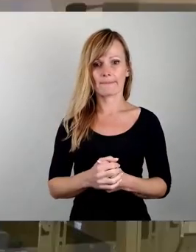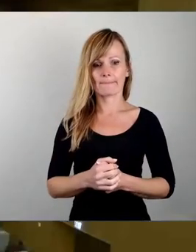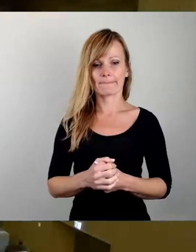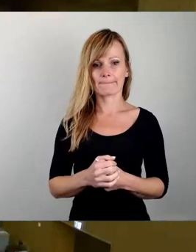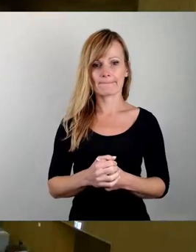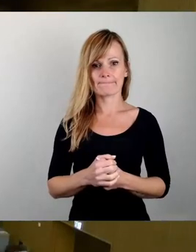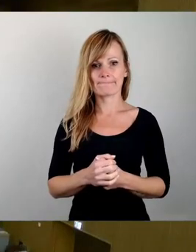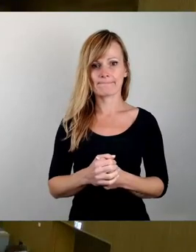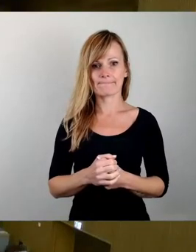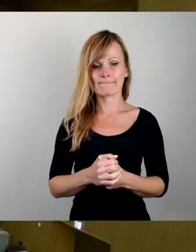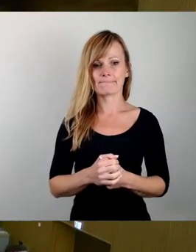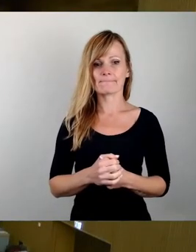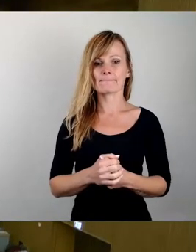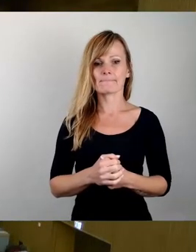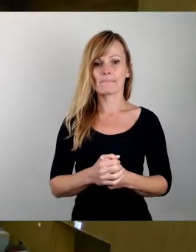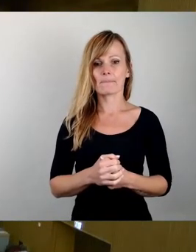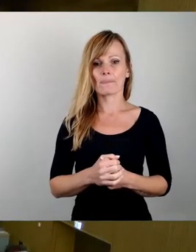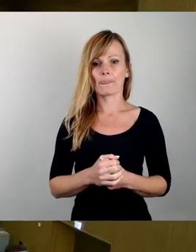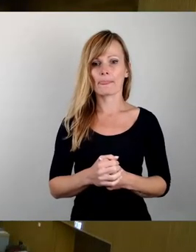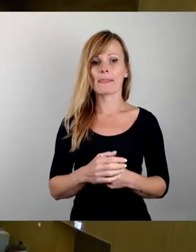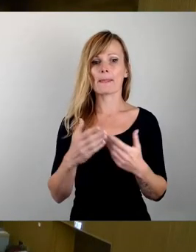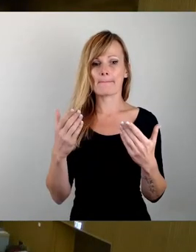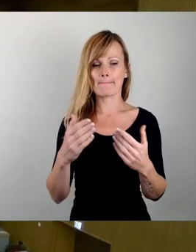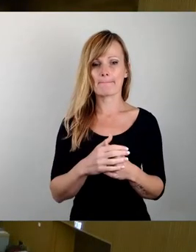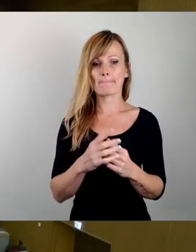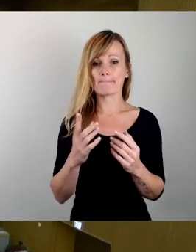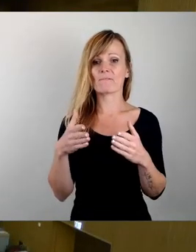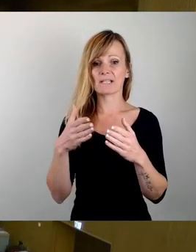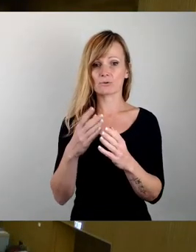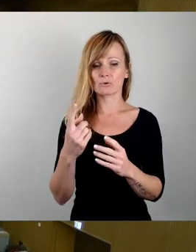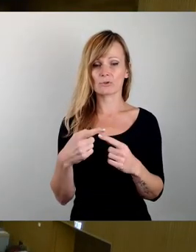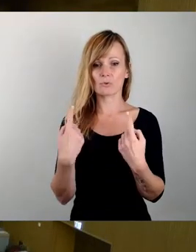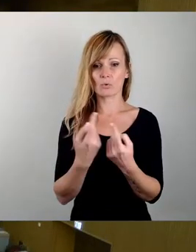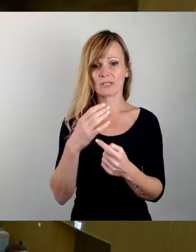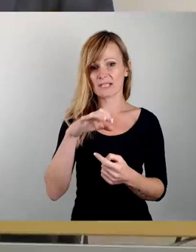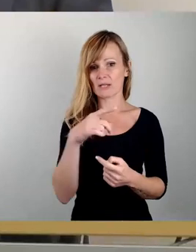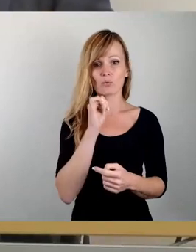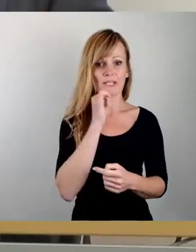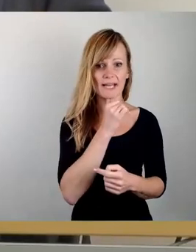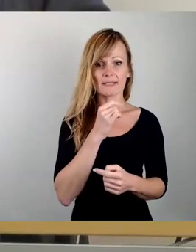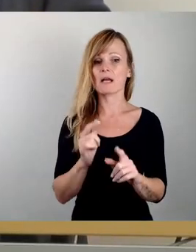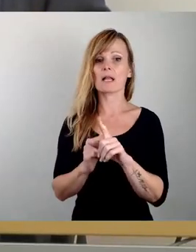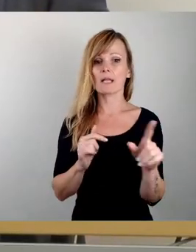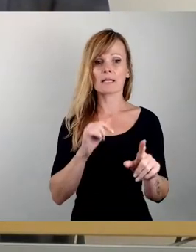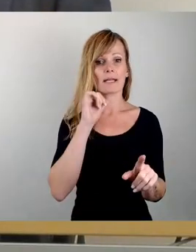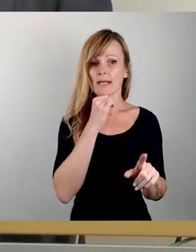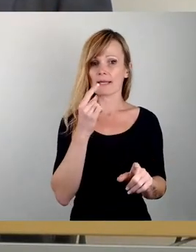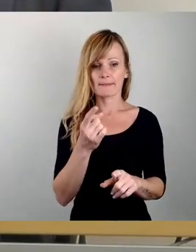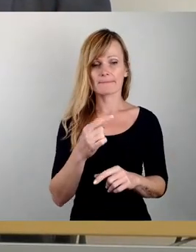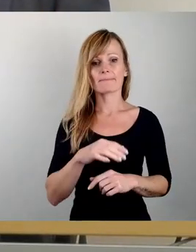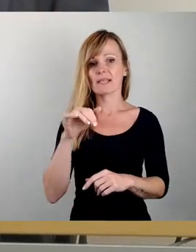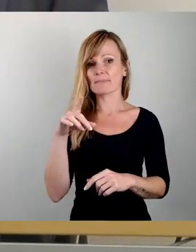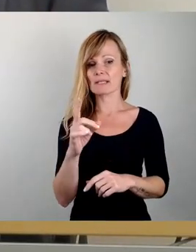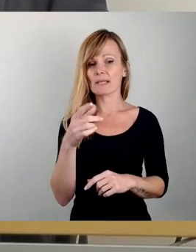Okay, dann gehen wir in die Fraktionsrunde. CDU? Nein. Linkenfraktion? Nein. SPD?